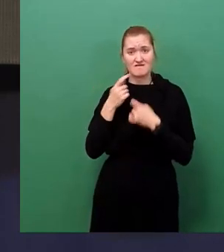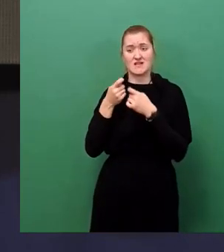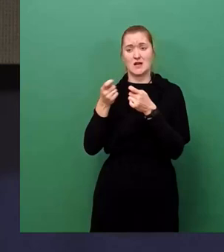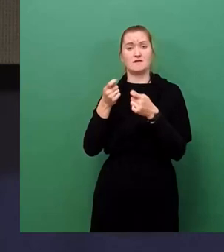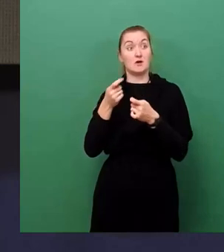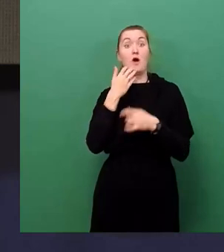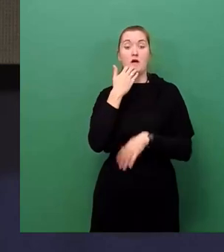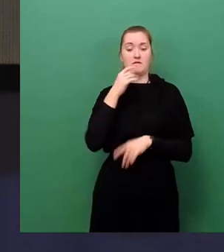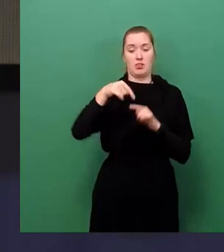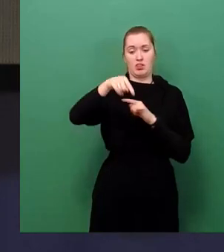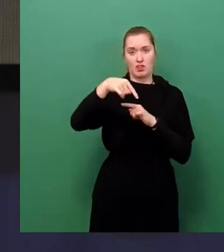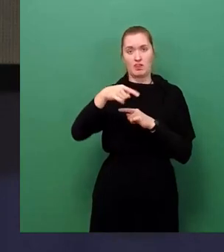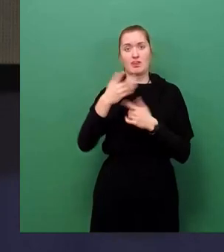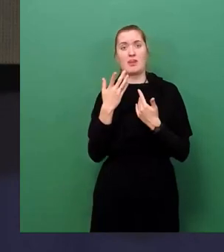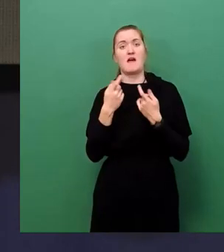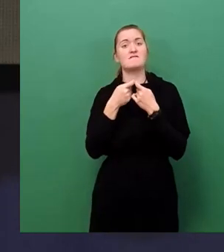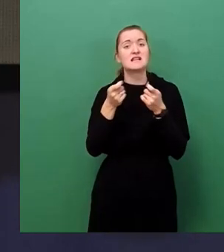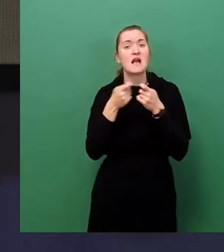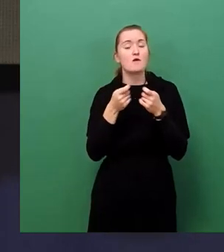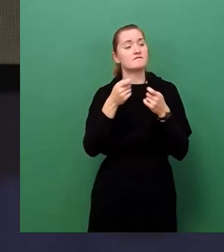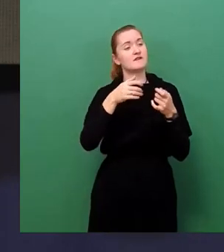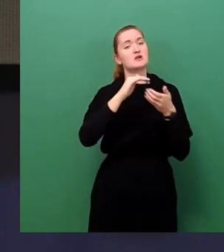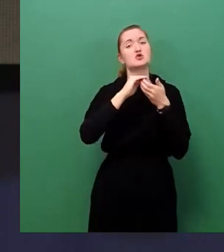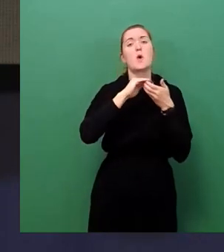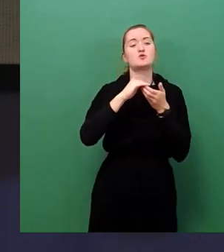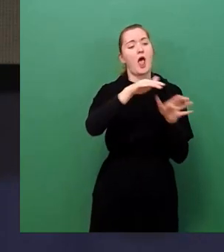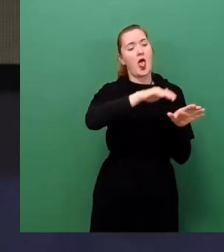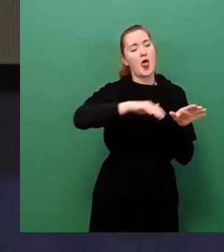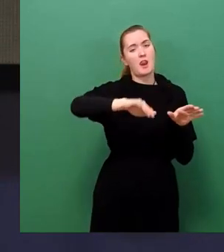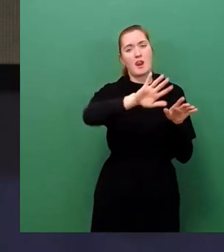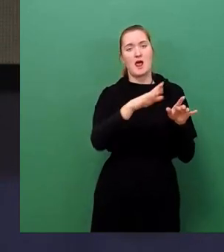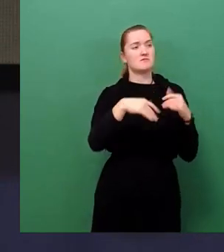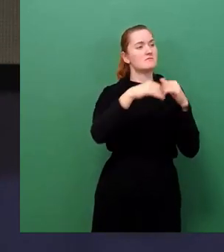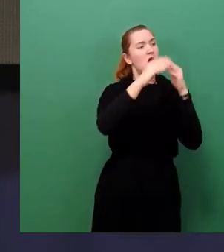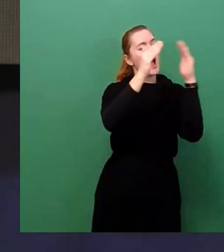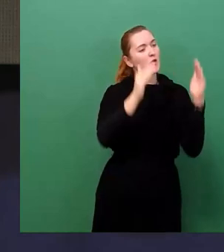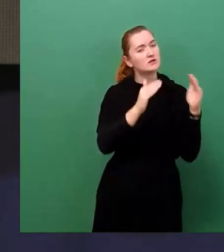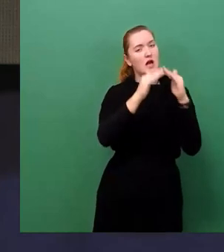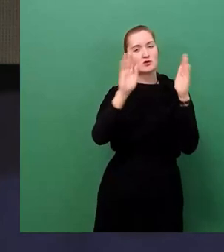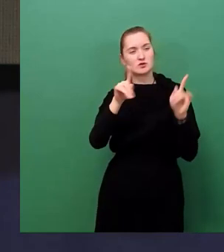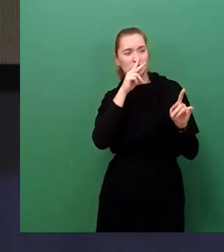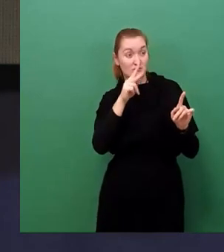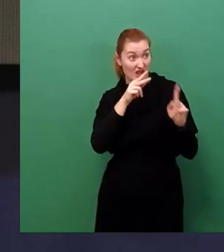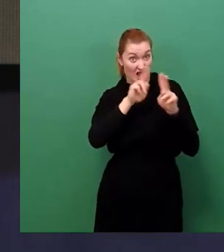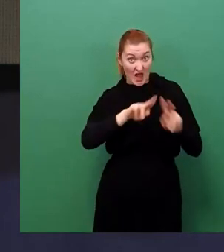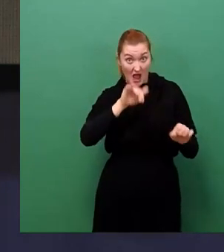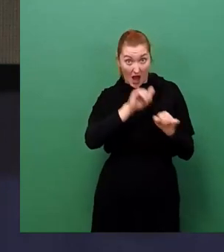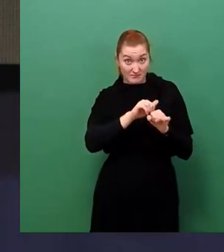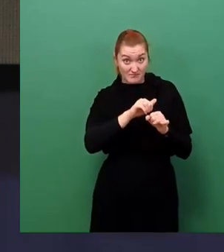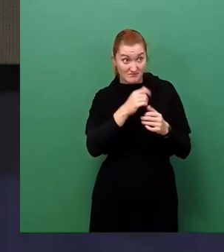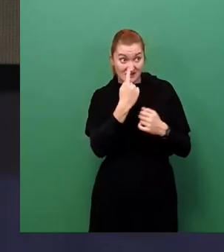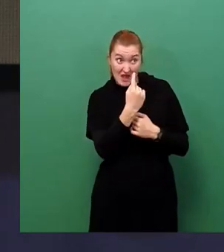zum Verkauf von kommunalen Immobilien auch die Bedarfe des Ehrenamtes berücksichtigt.